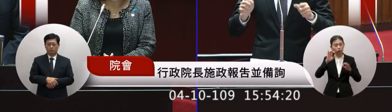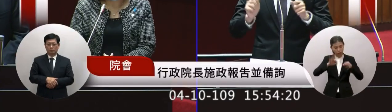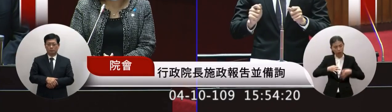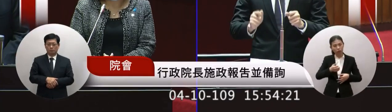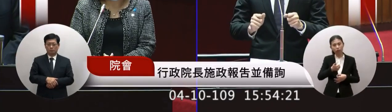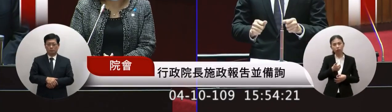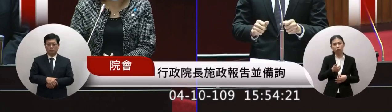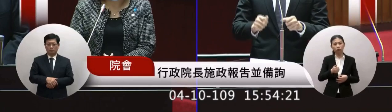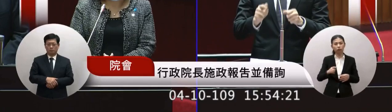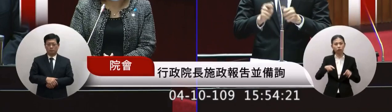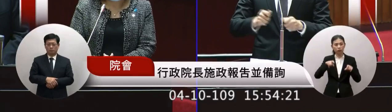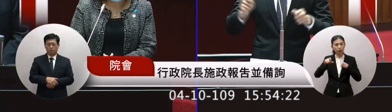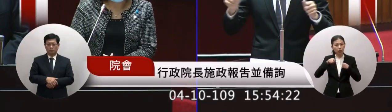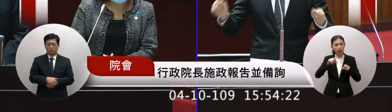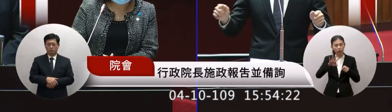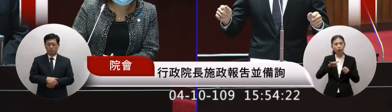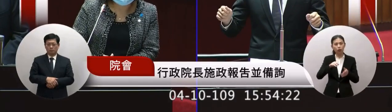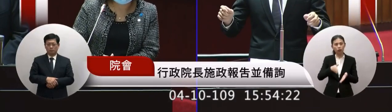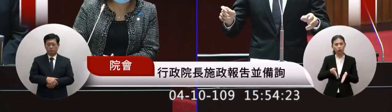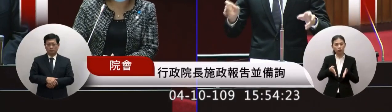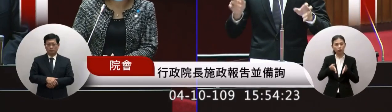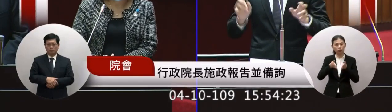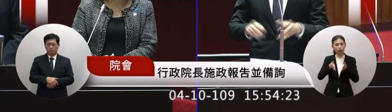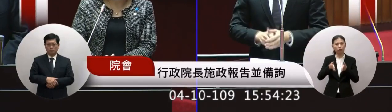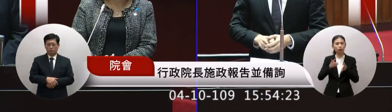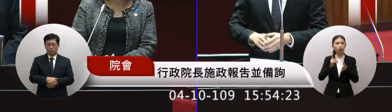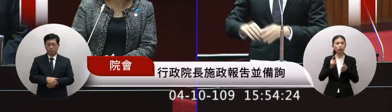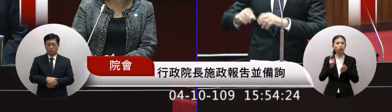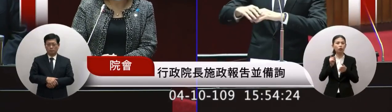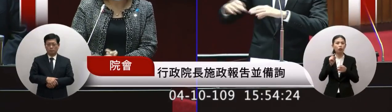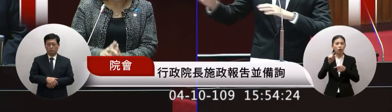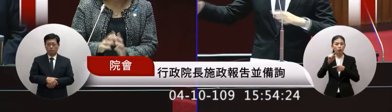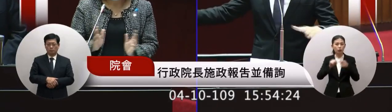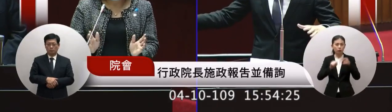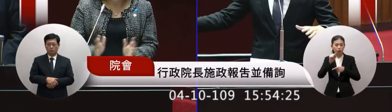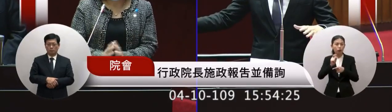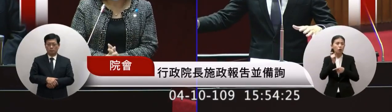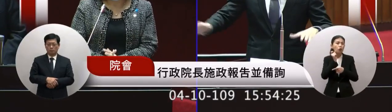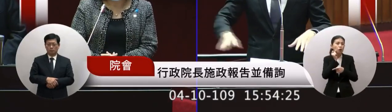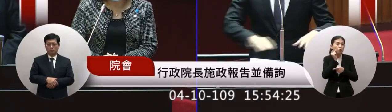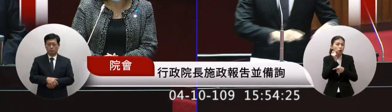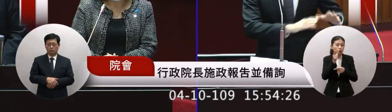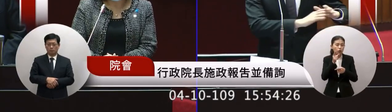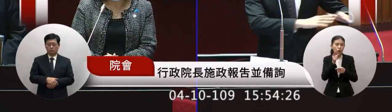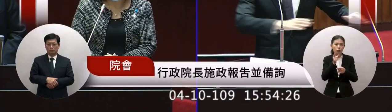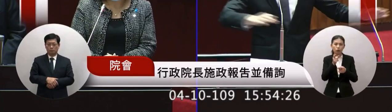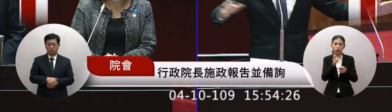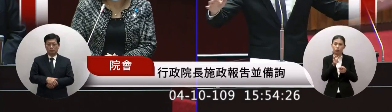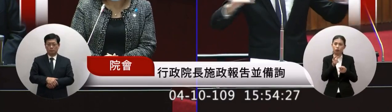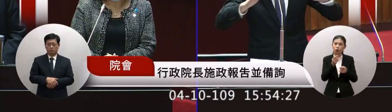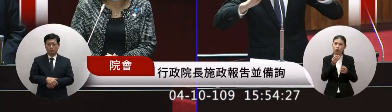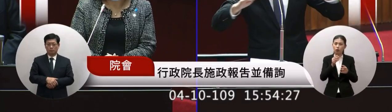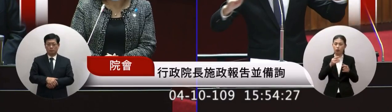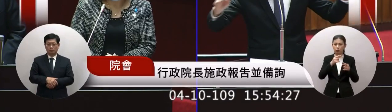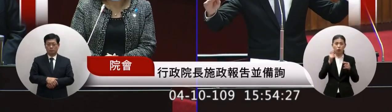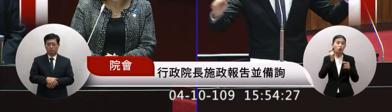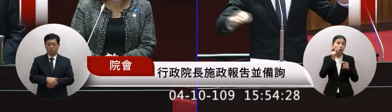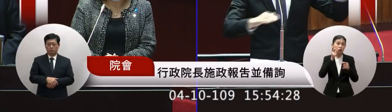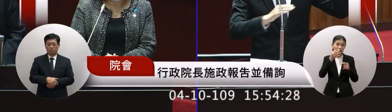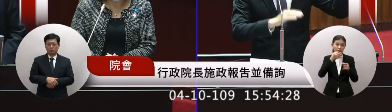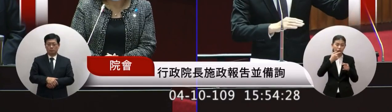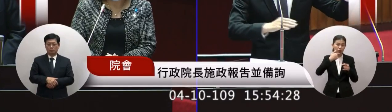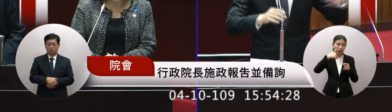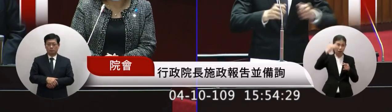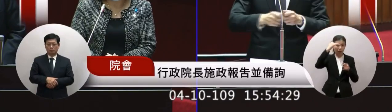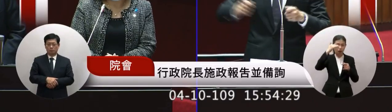方案裡面有一個是優寬賣賣賣賣賣賣賣賣賣賣賣賣賣賣賣賣賣賣賣賣賣賣賣賣